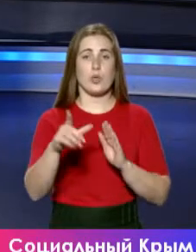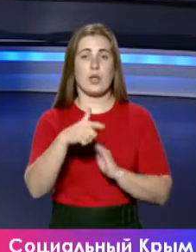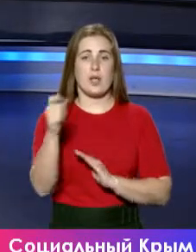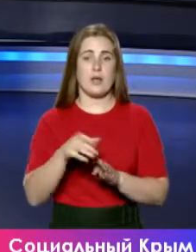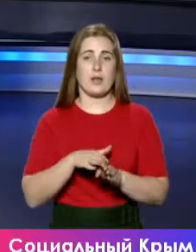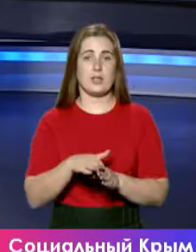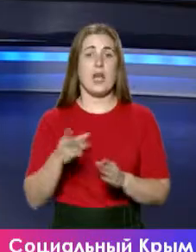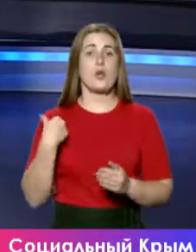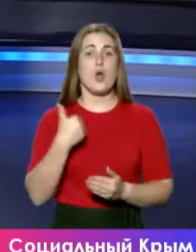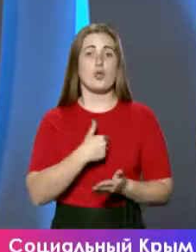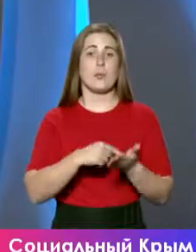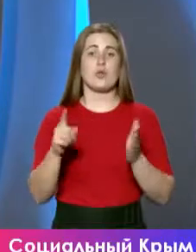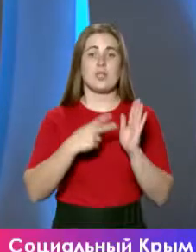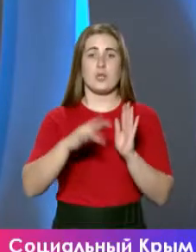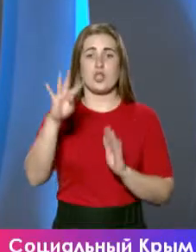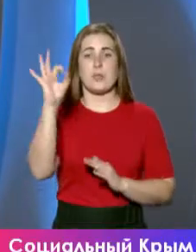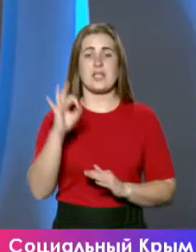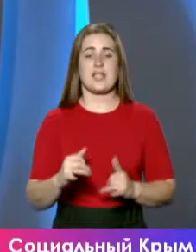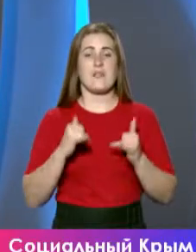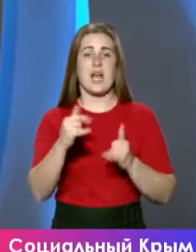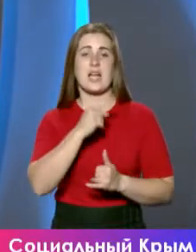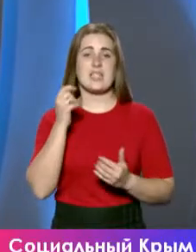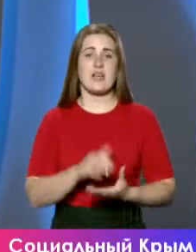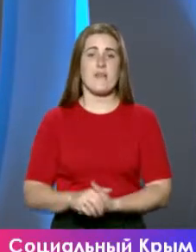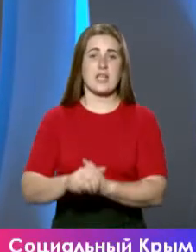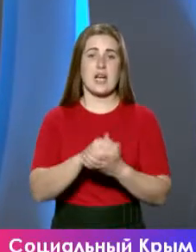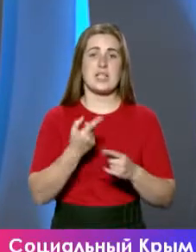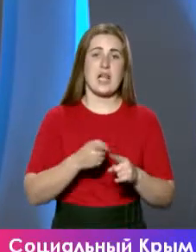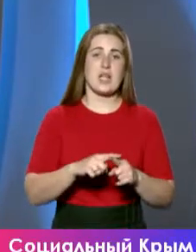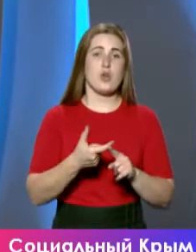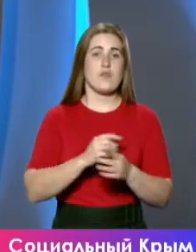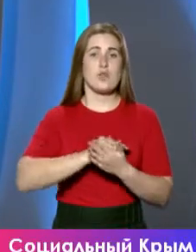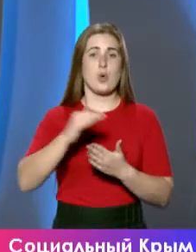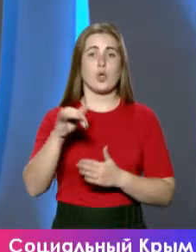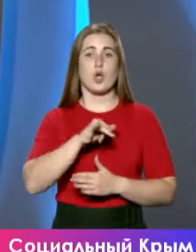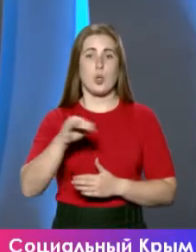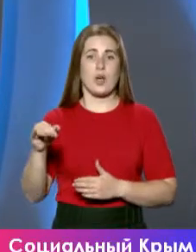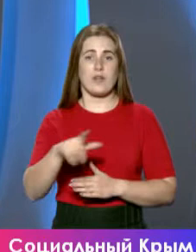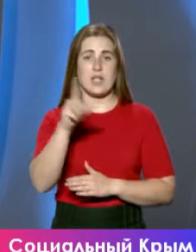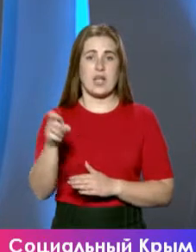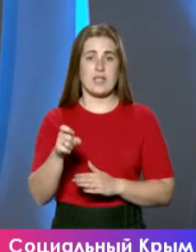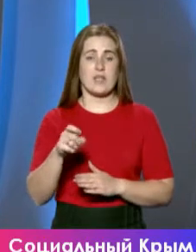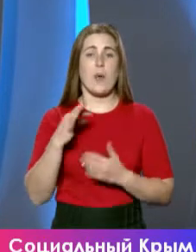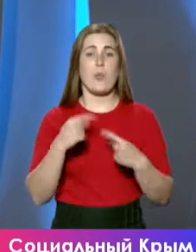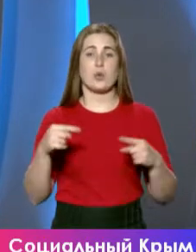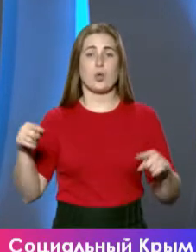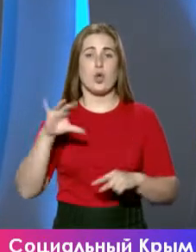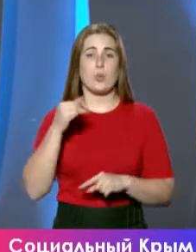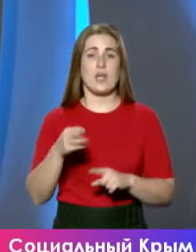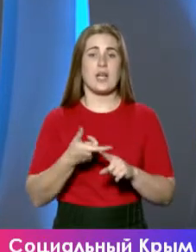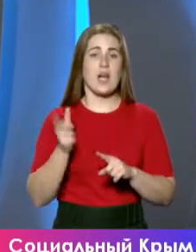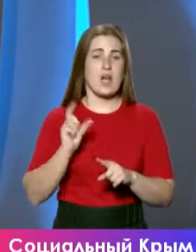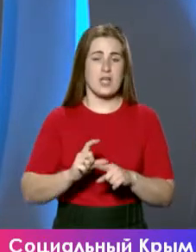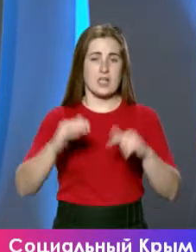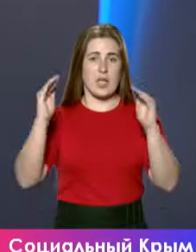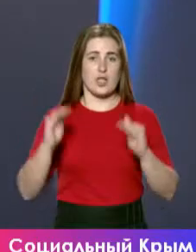тем не менее, я хочу отметить, что 74 процента для Российской Федерации это высокий уровень газификации. По другим субъектам он гораздо